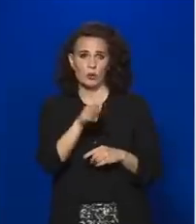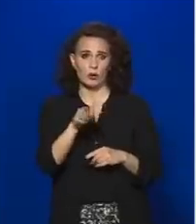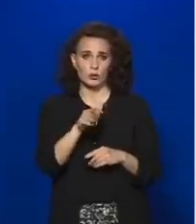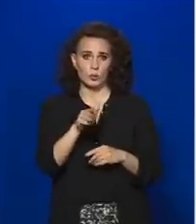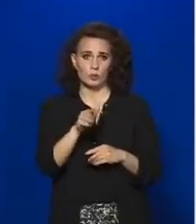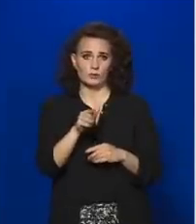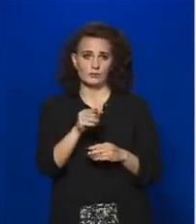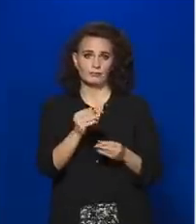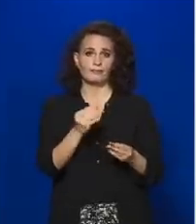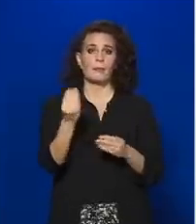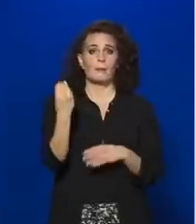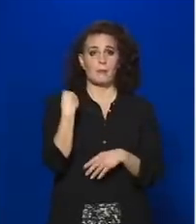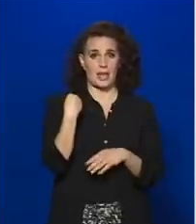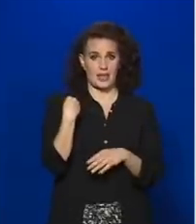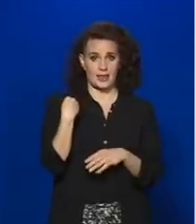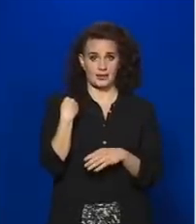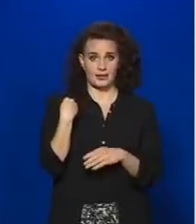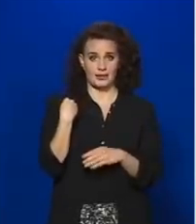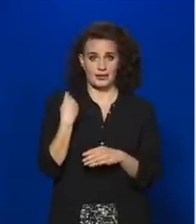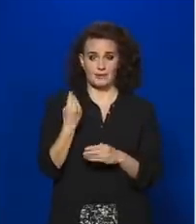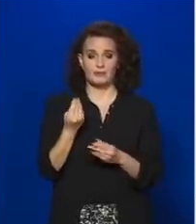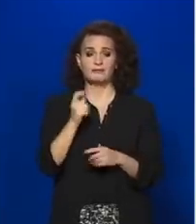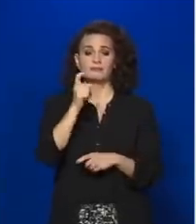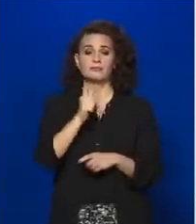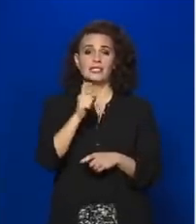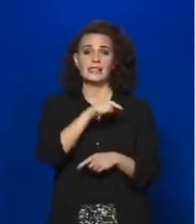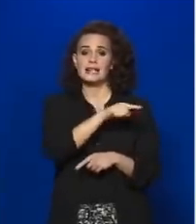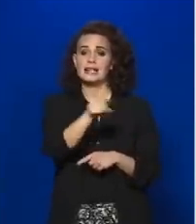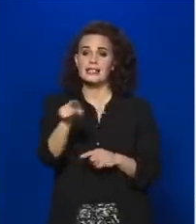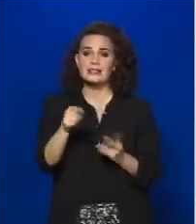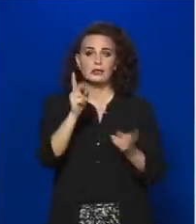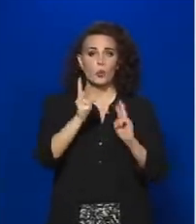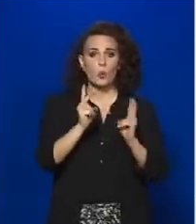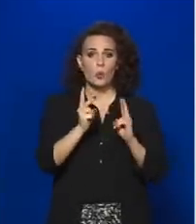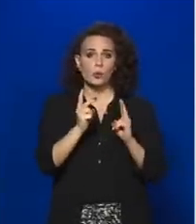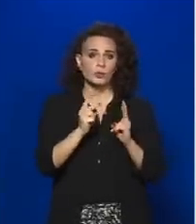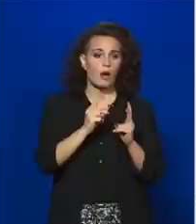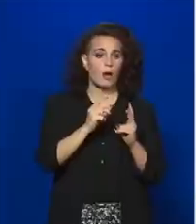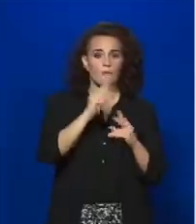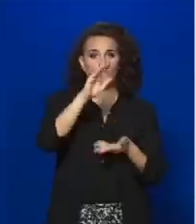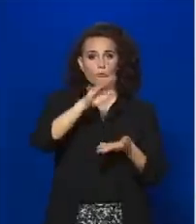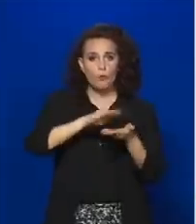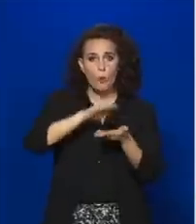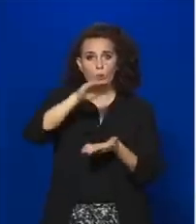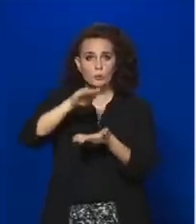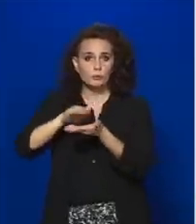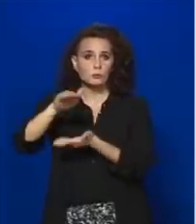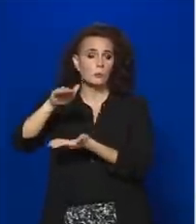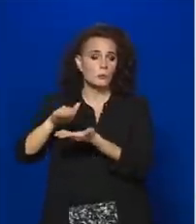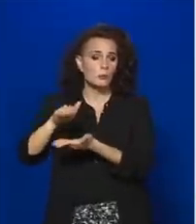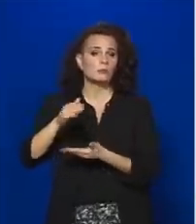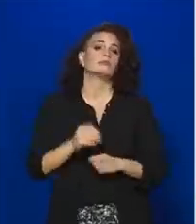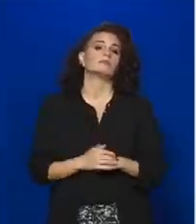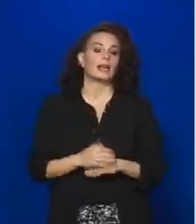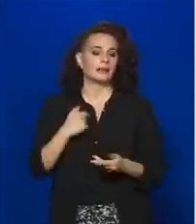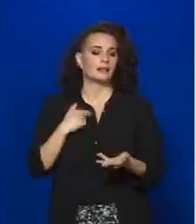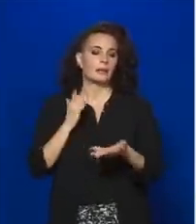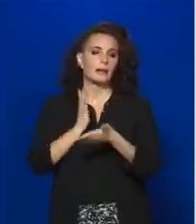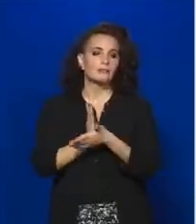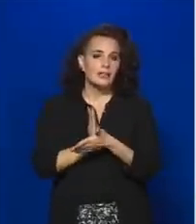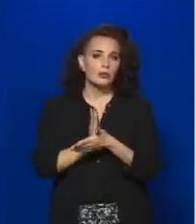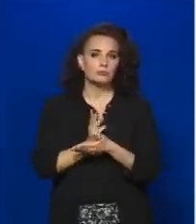a készletek bárhatóan milyen mértékben fognak fogyni, és ennek megfelelően az állami